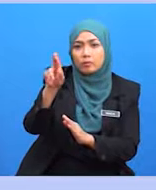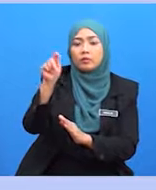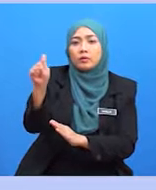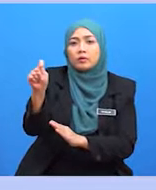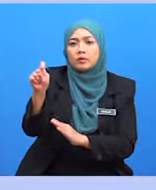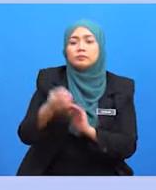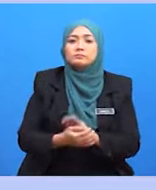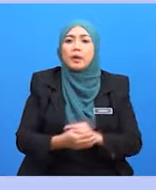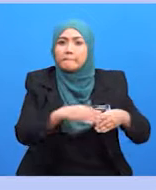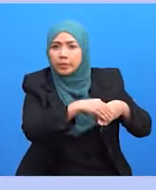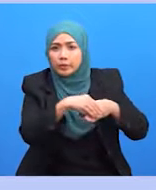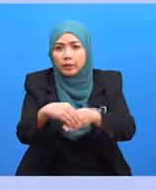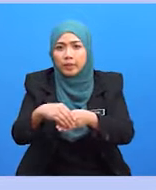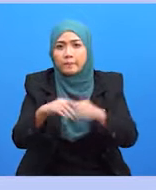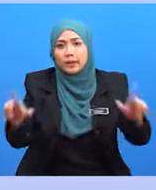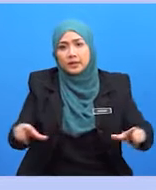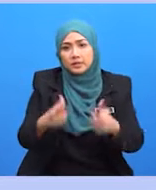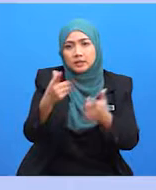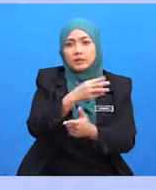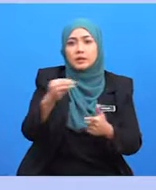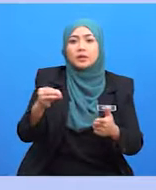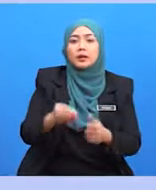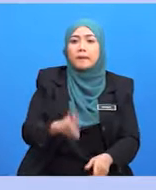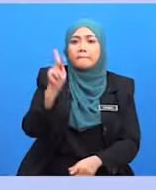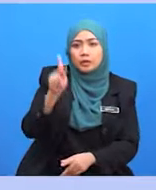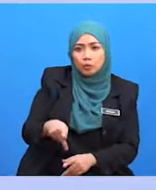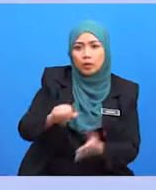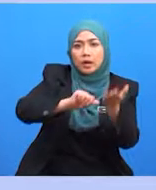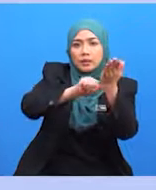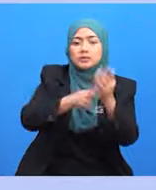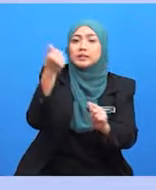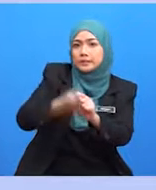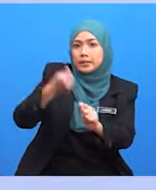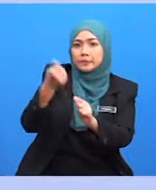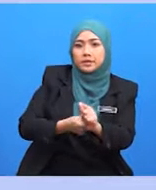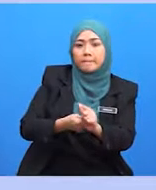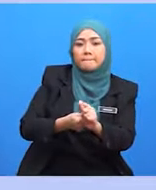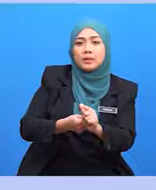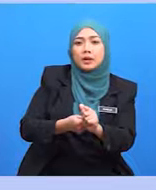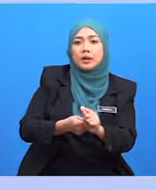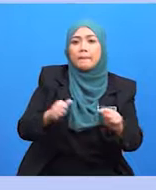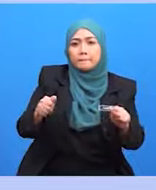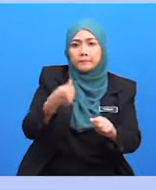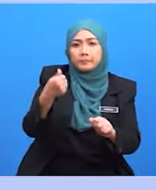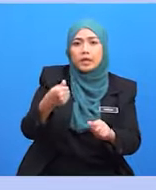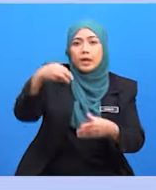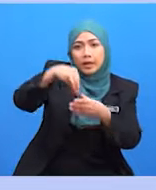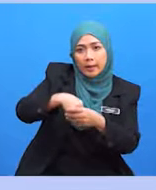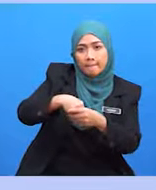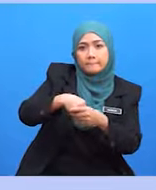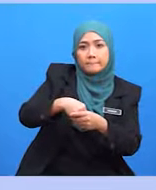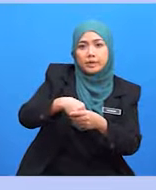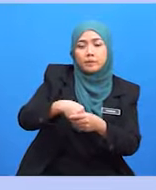dipatuhi agar setiap aplikasi dalam medium percetakan, penyiaran dan media sosial adalah konsisten